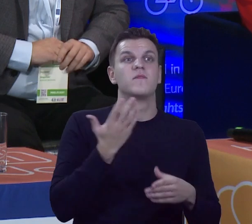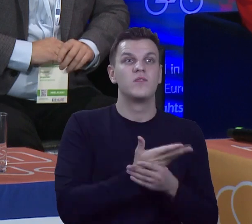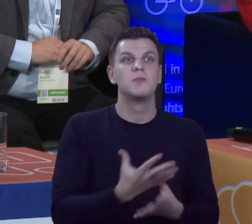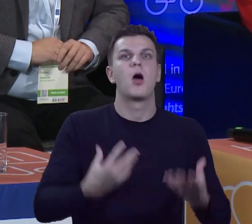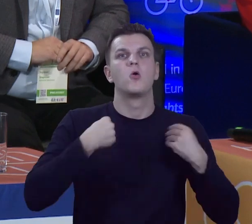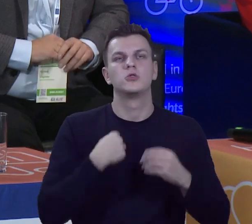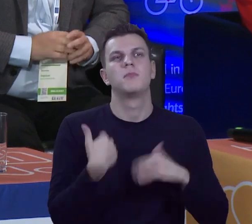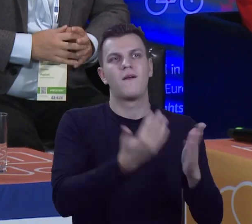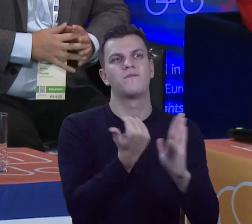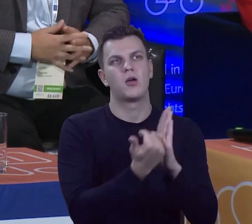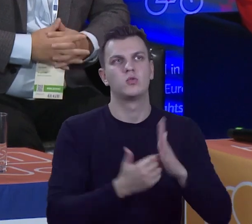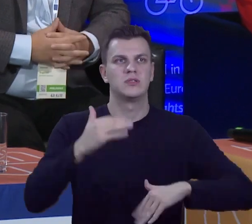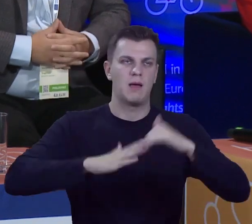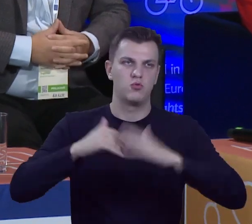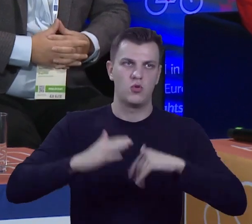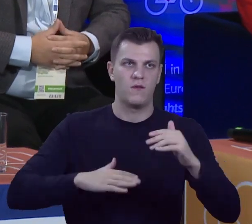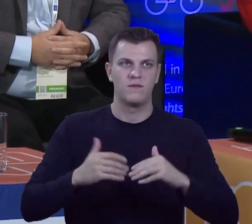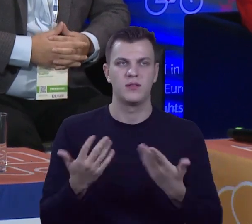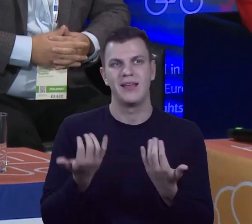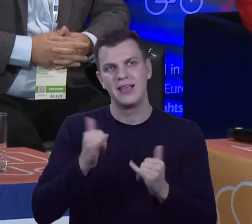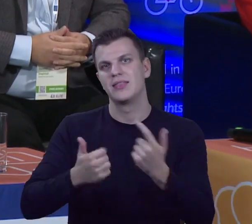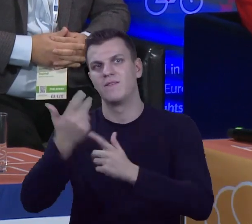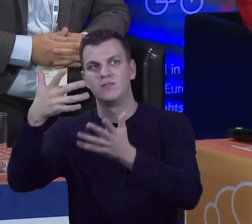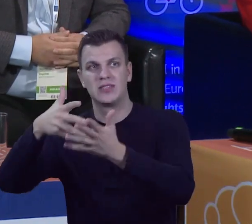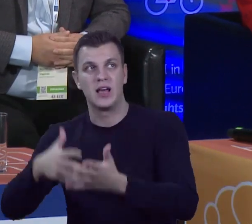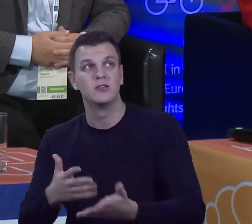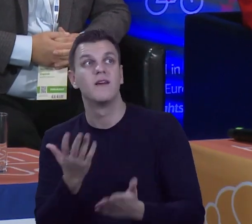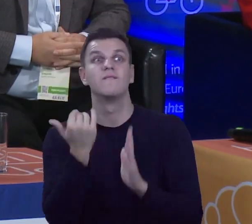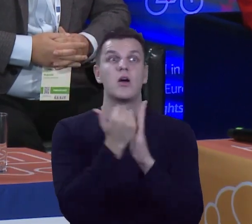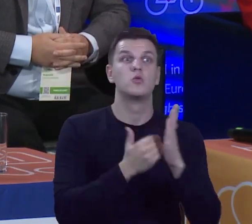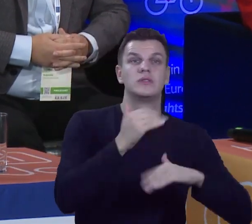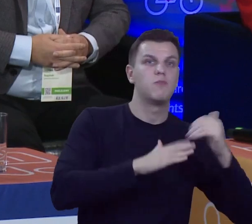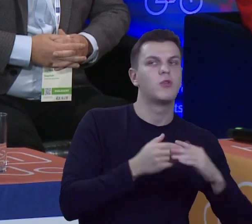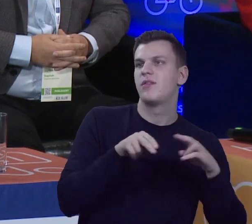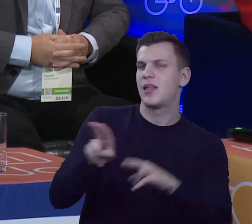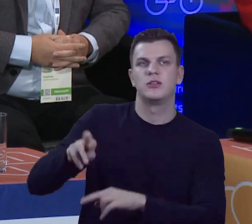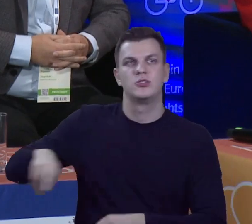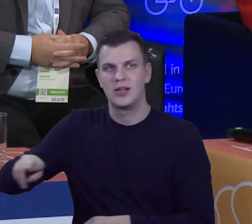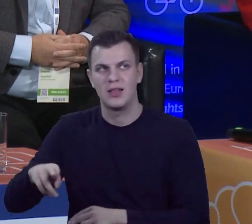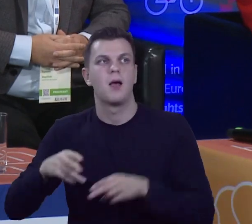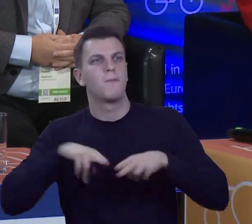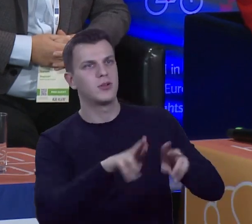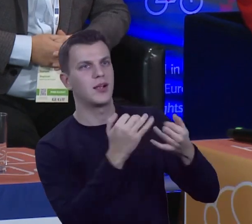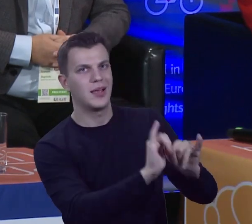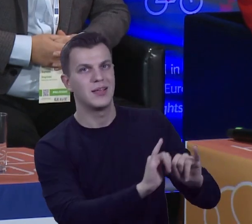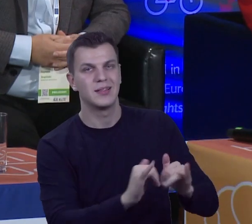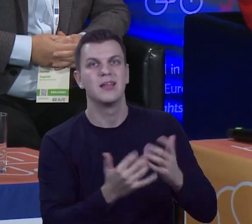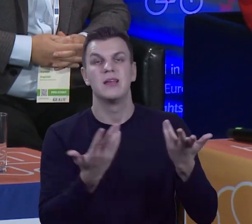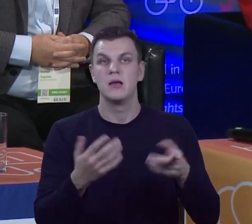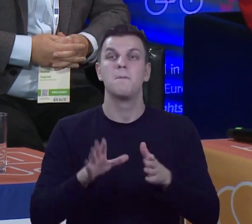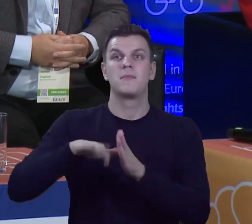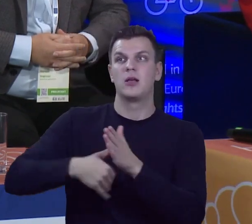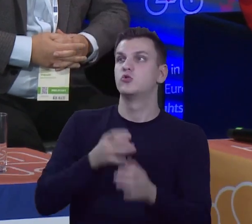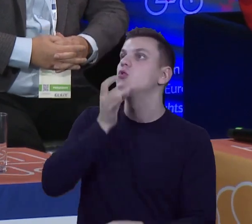na inny wskaźnik, bo warunki zabudowy nie podlegają Radzie, tylko podlegają. I skarży miasto,